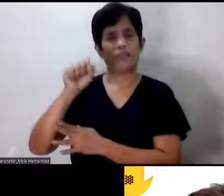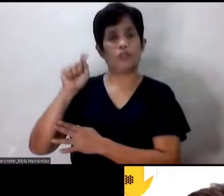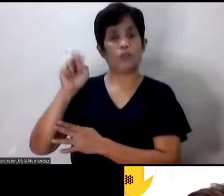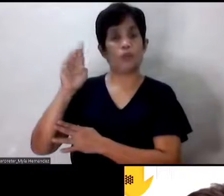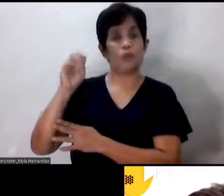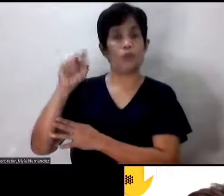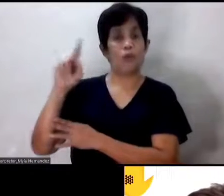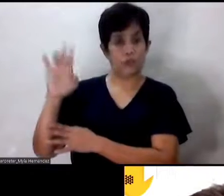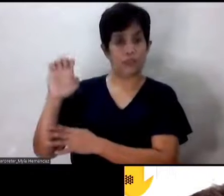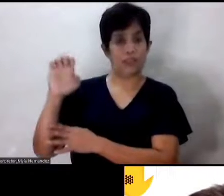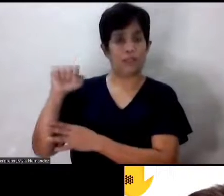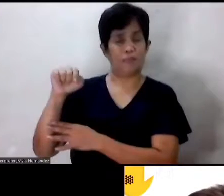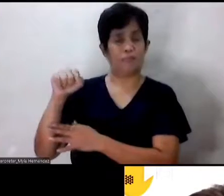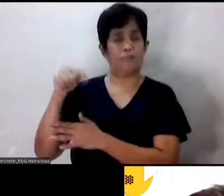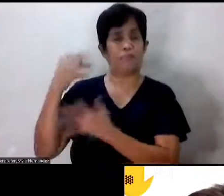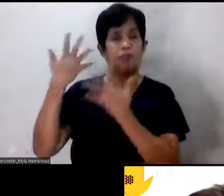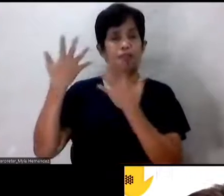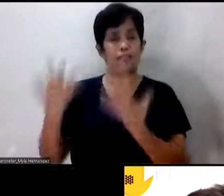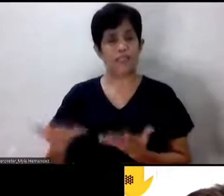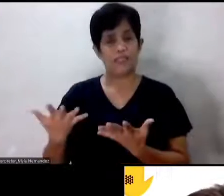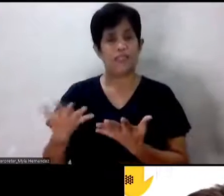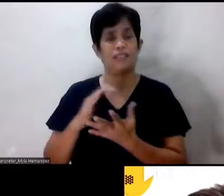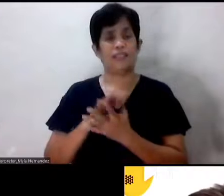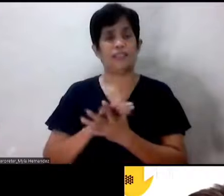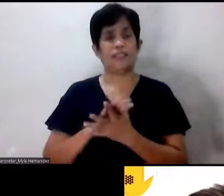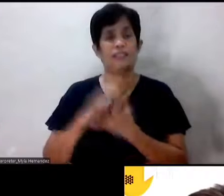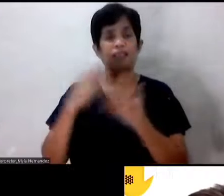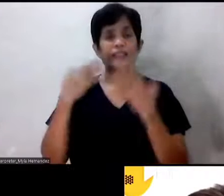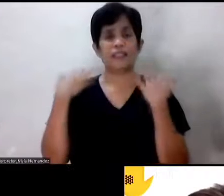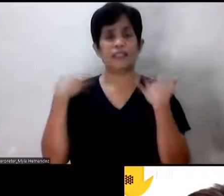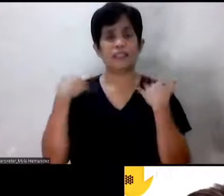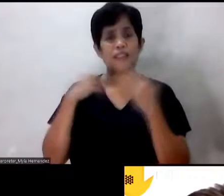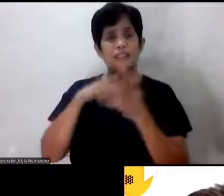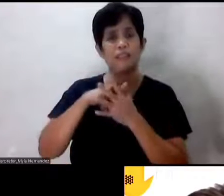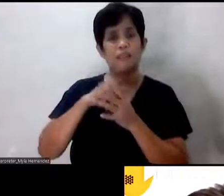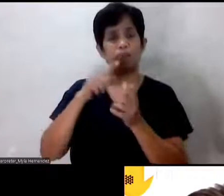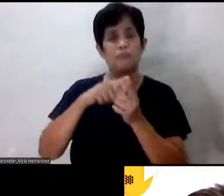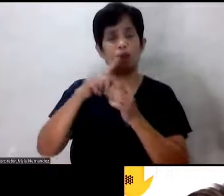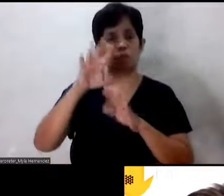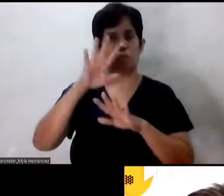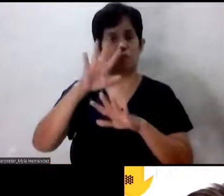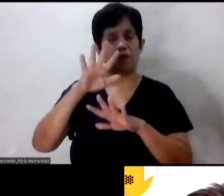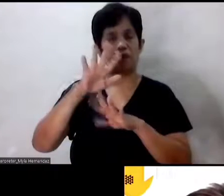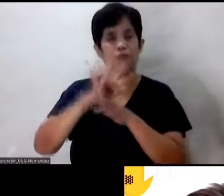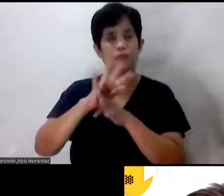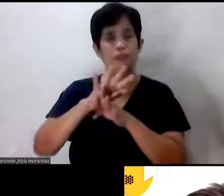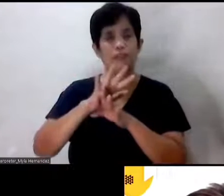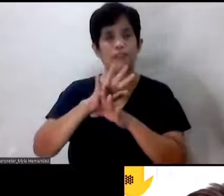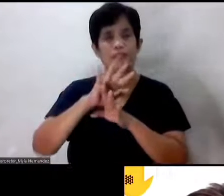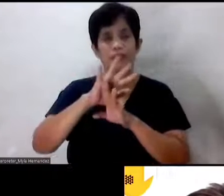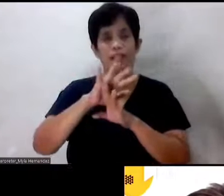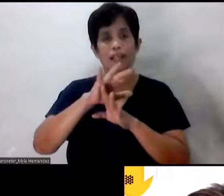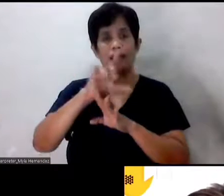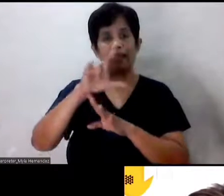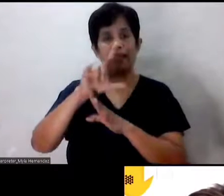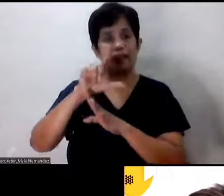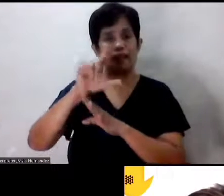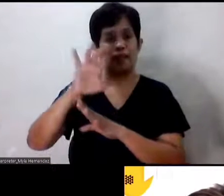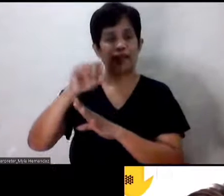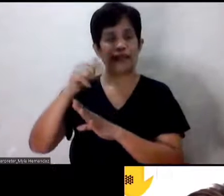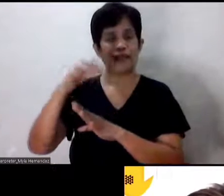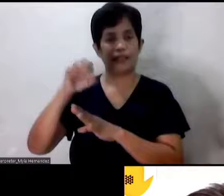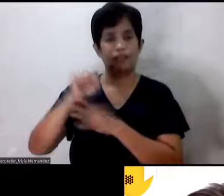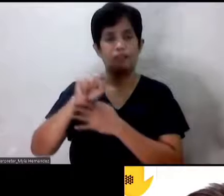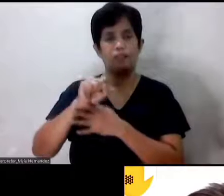at kamay, tapos paa, eh mild stroke lang naman, tapos masama po bang uminom ng kape, may kanin